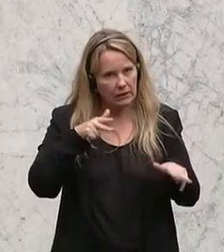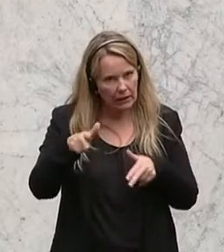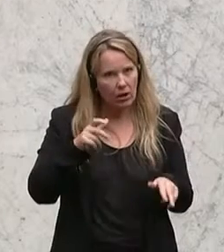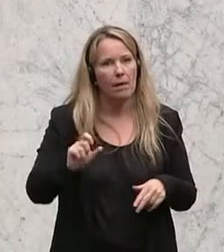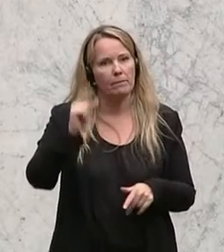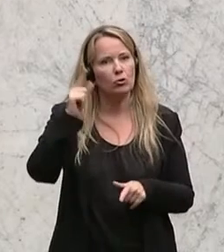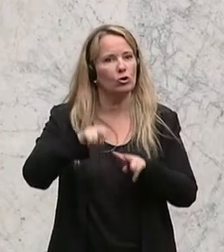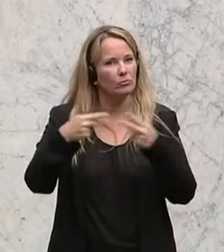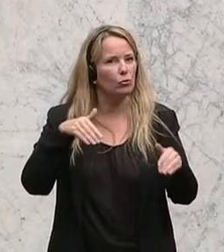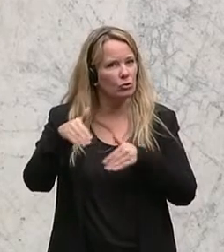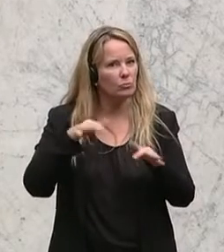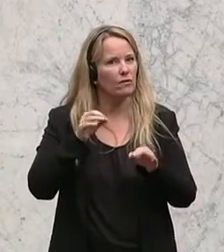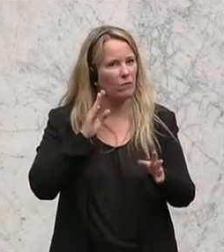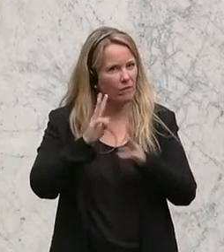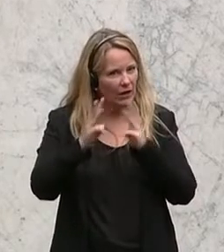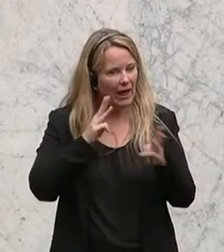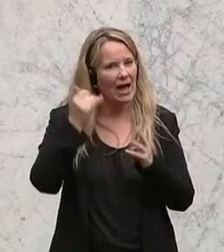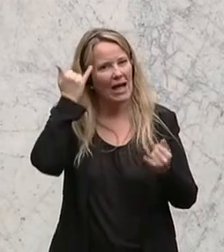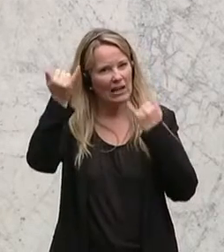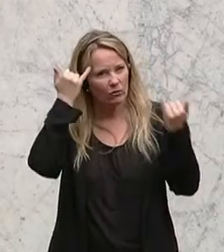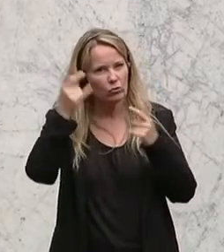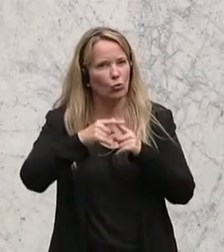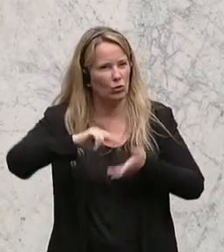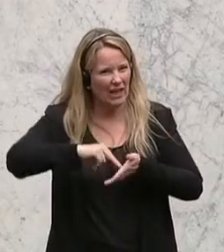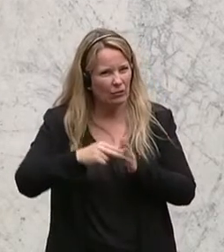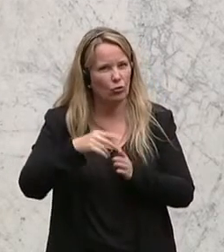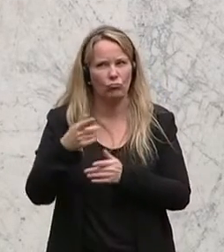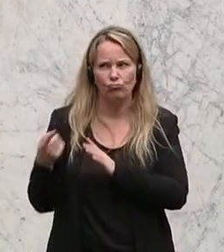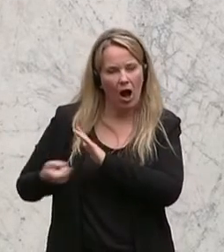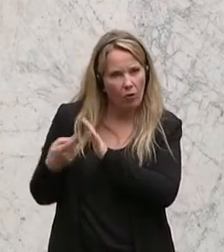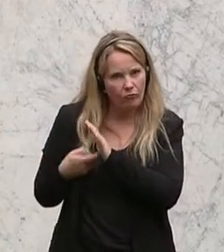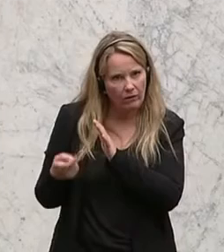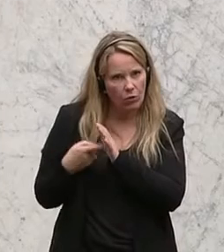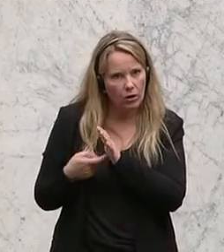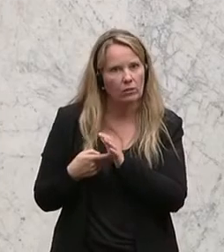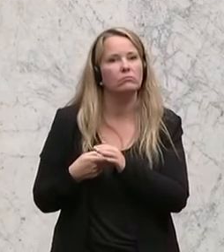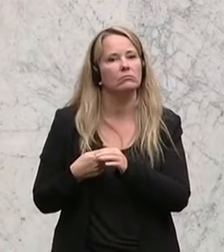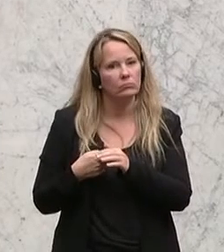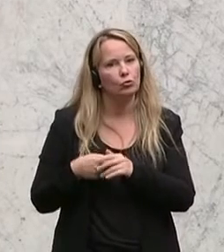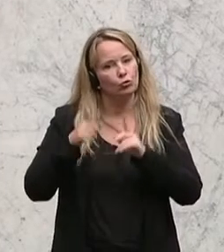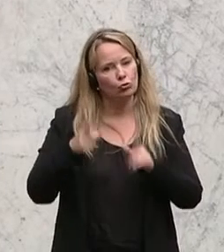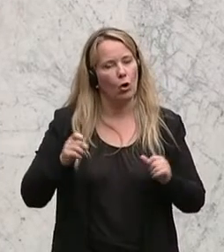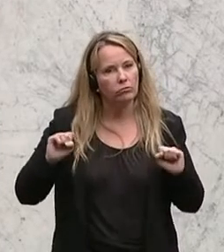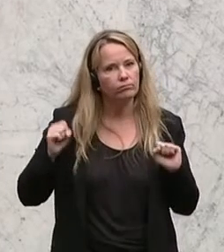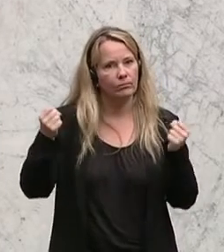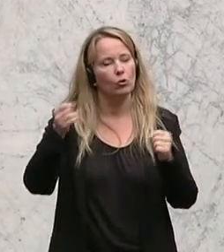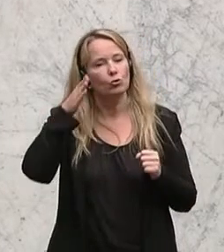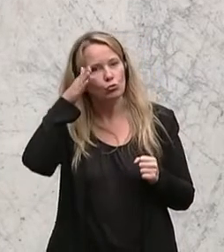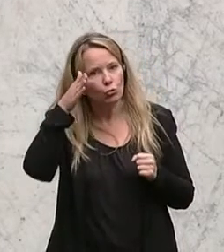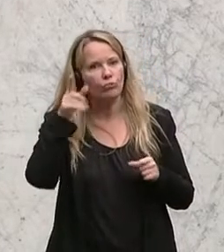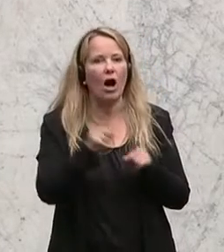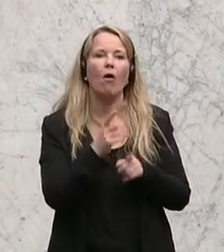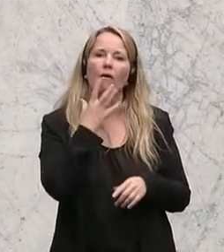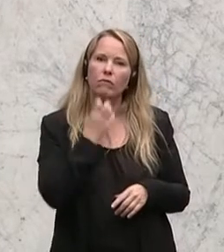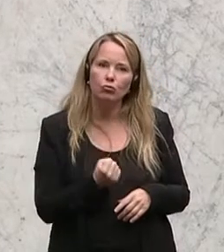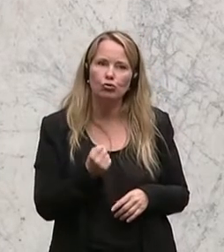insbesondere der Bundesminister für Verkehr, Innovation und Technologie, wird aufgefordert, das Erforderliche zu unternehmen, dass es künftig auf